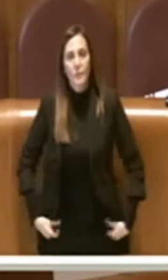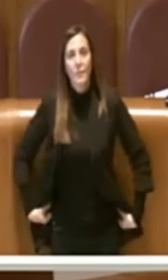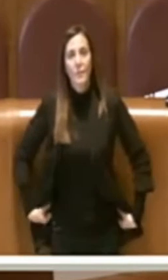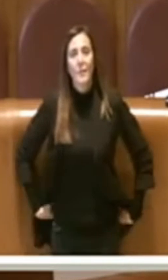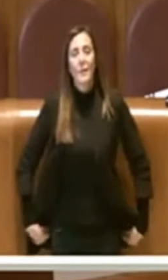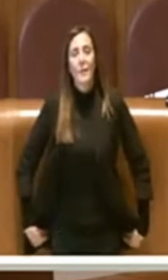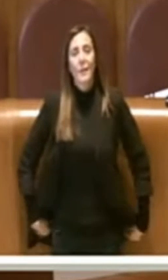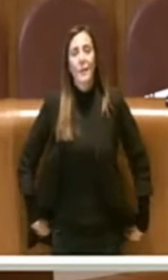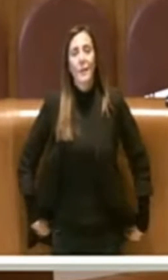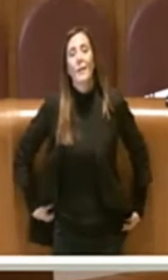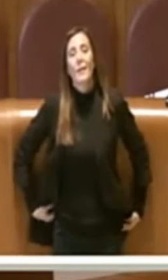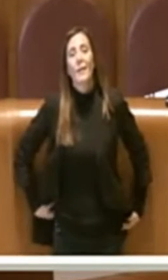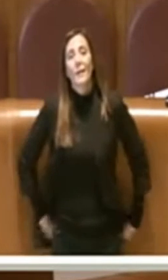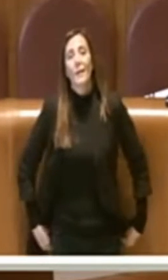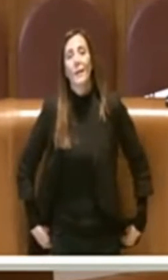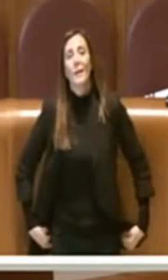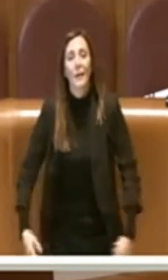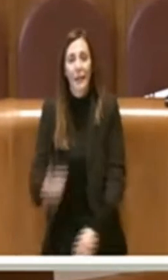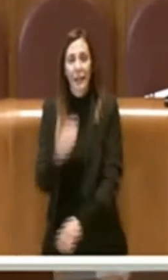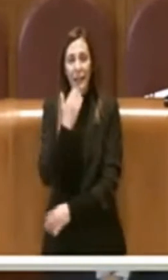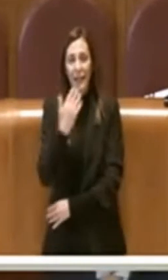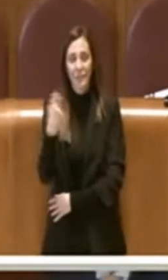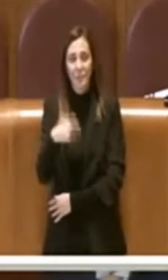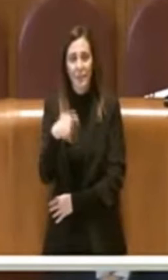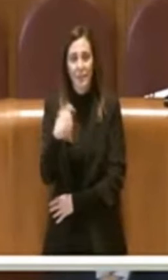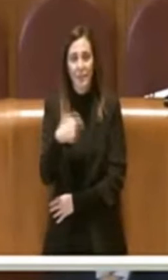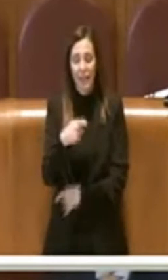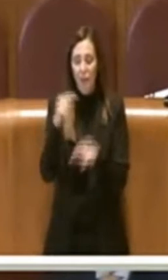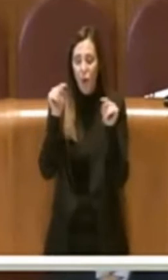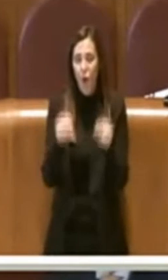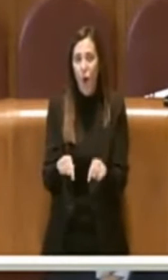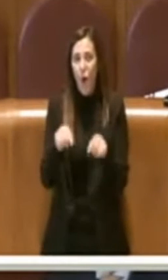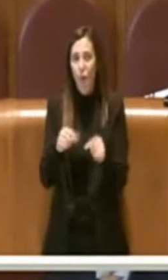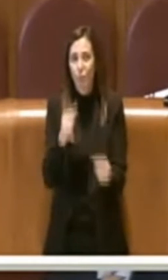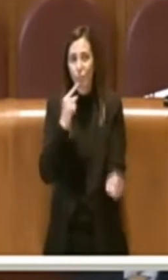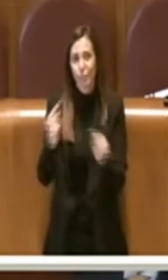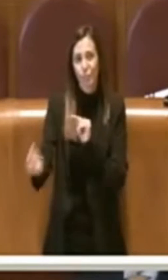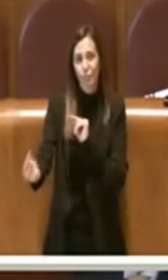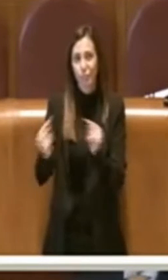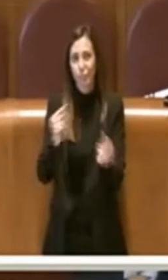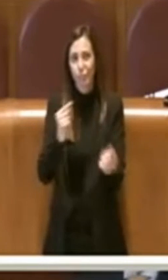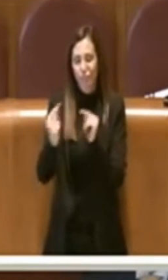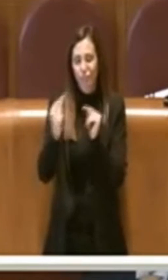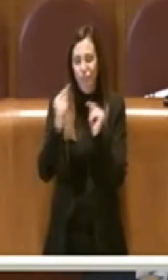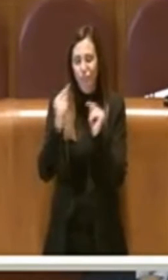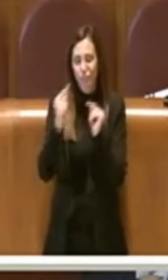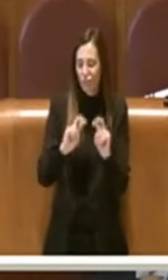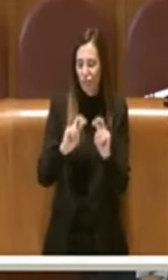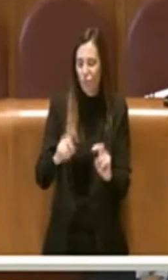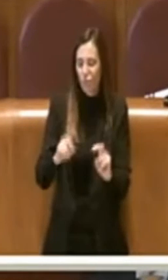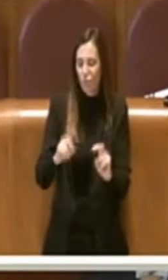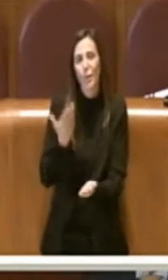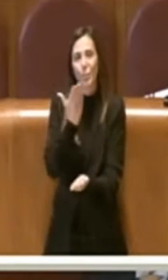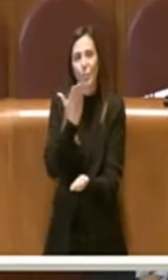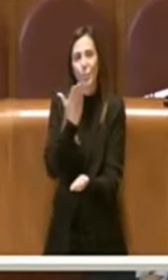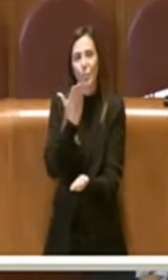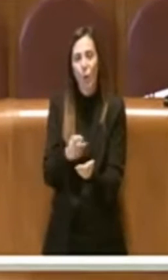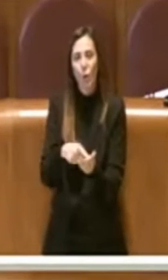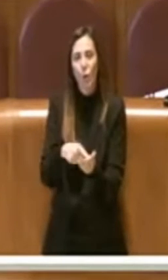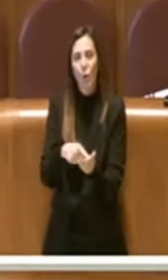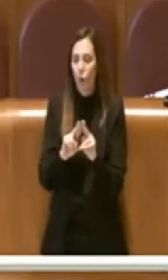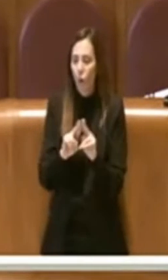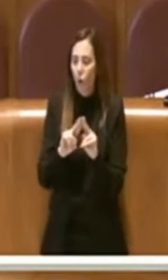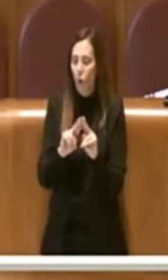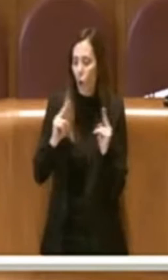Grazie Presidente, oggi andiamo a discutere e ad esaminare una proposta che completa